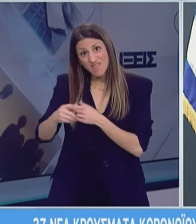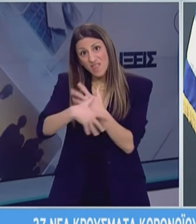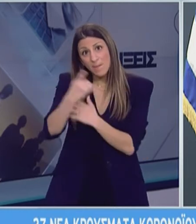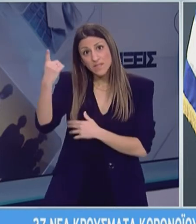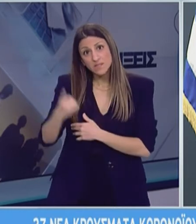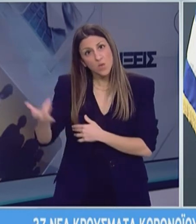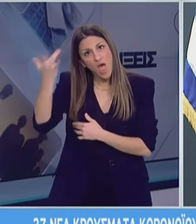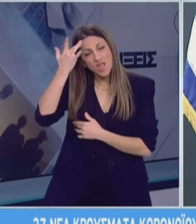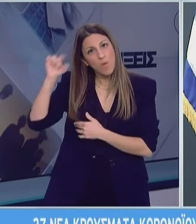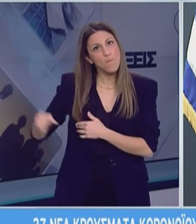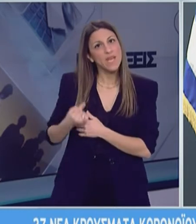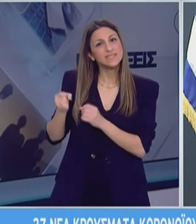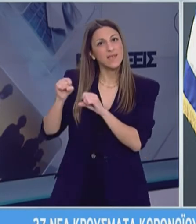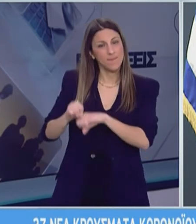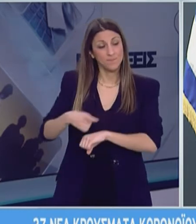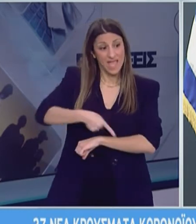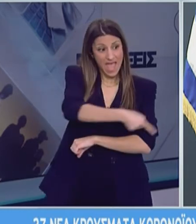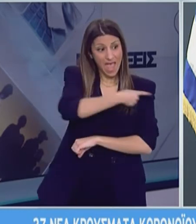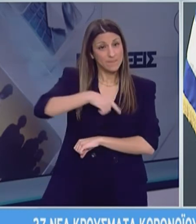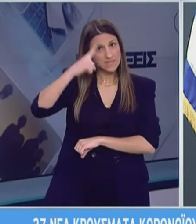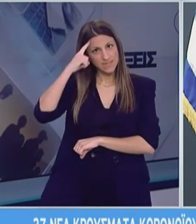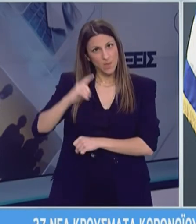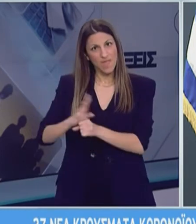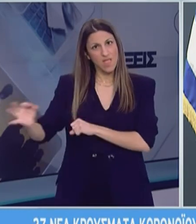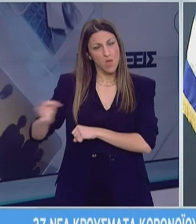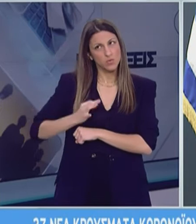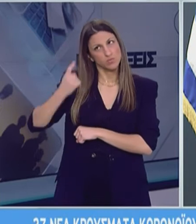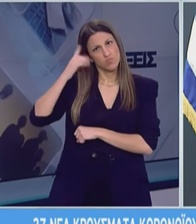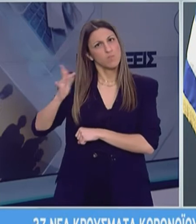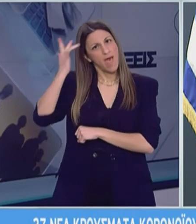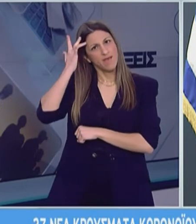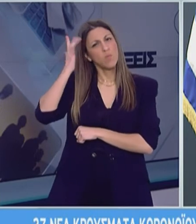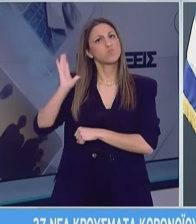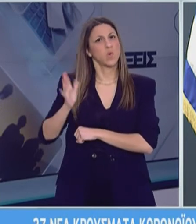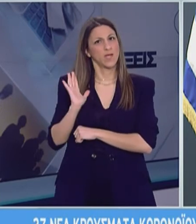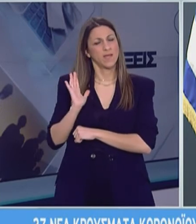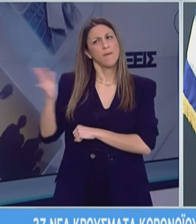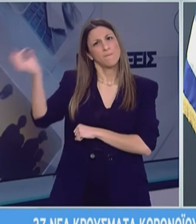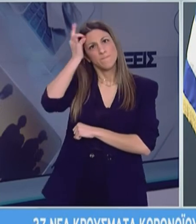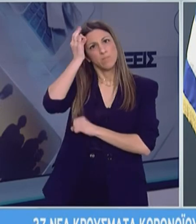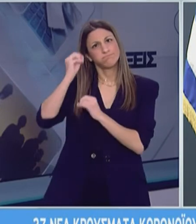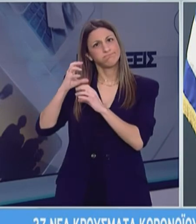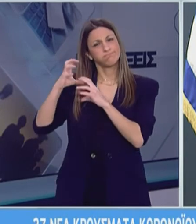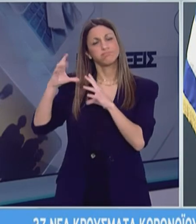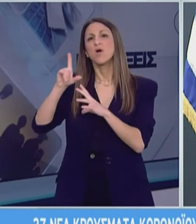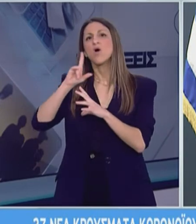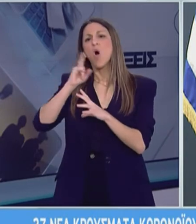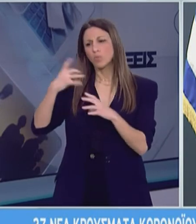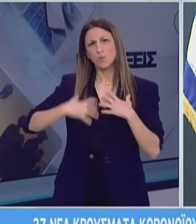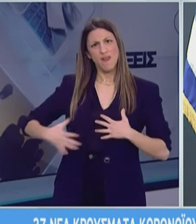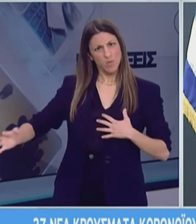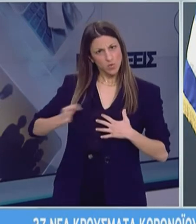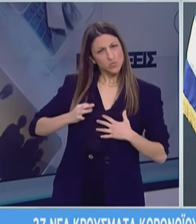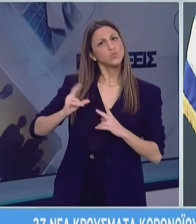Είναι γνωστό σε εμάς, τους κλινικούς γιατρούς, πως μπορεί ένας ιός να προσβάλλει τον εγκέφαλο και να κάνει και εκεί φλεγμονή, αντίστοιχη με αυτήν προκαλεί σε άλλα